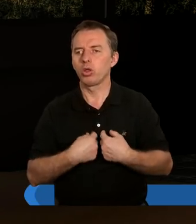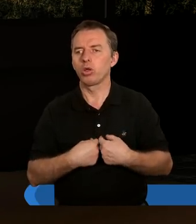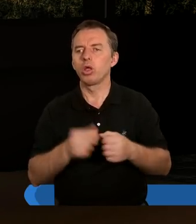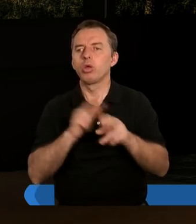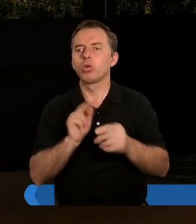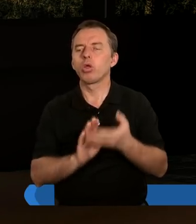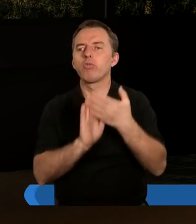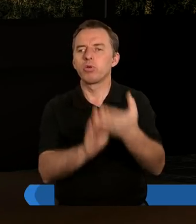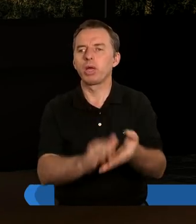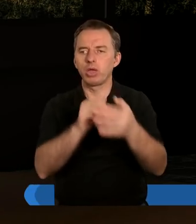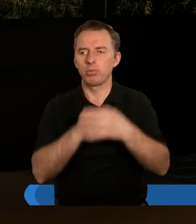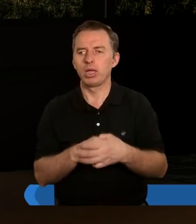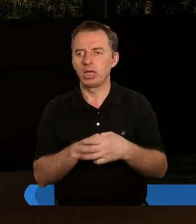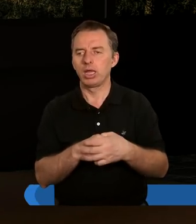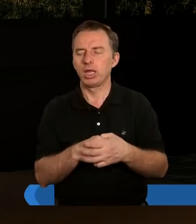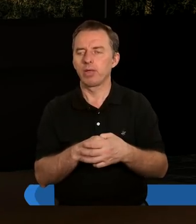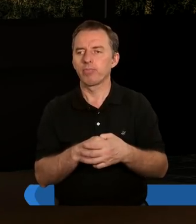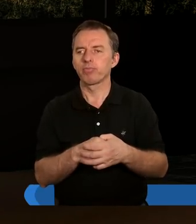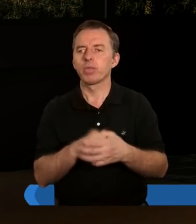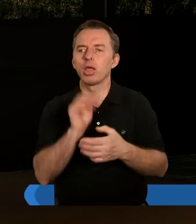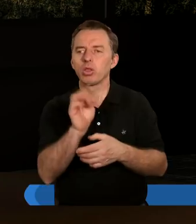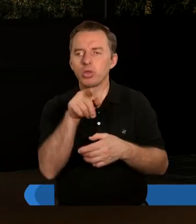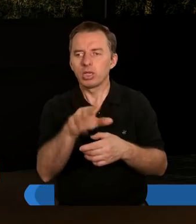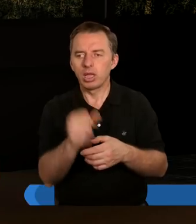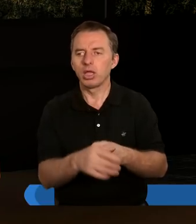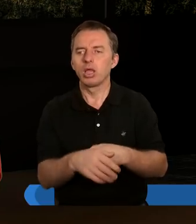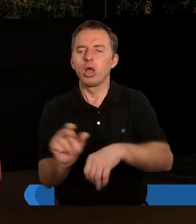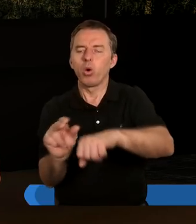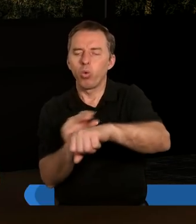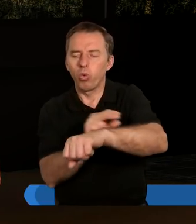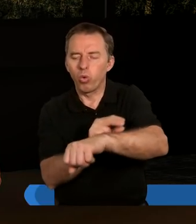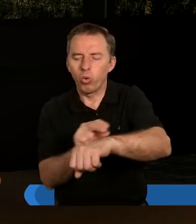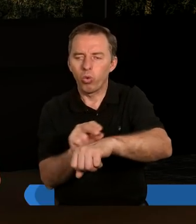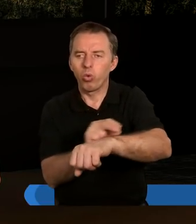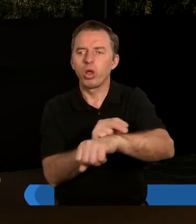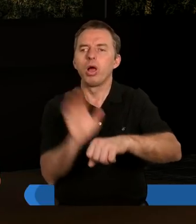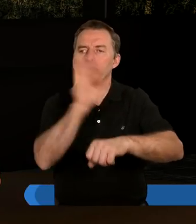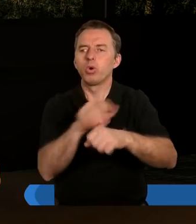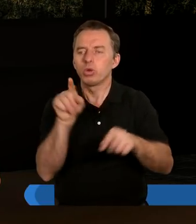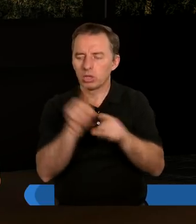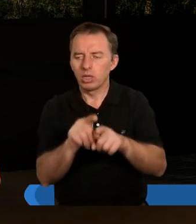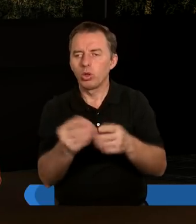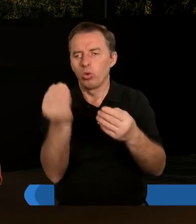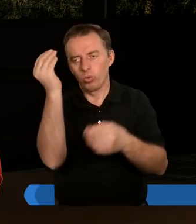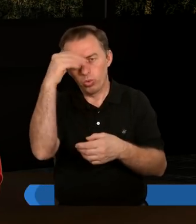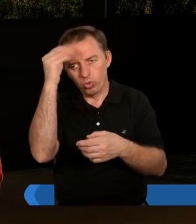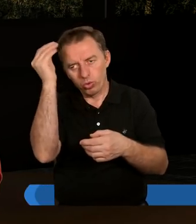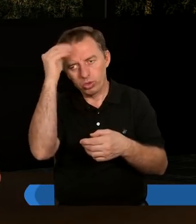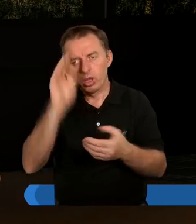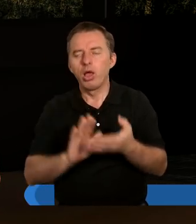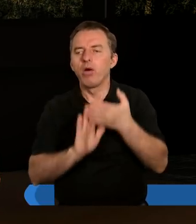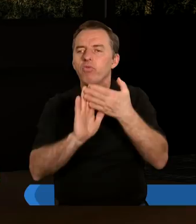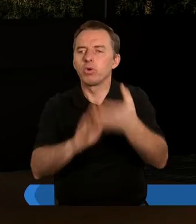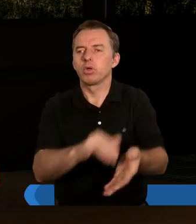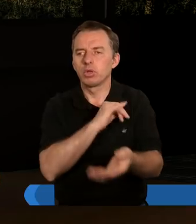osobie, której wybaczamy. To jest takie uleczenie też i nas, i Bóg też tego uczy, bo oczywiście